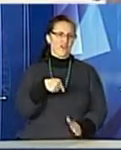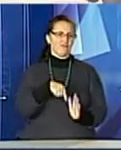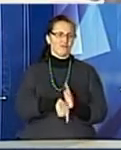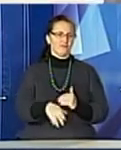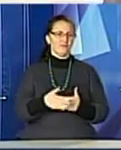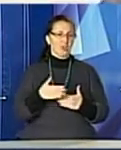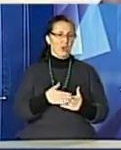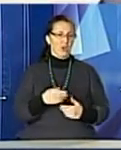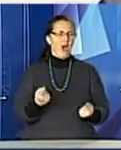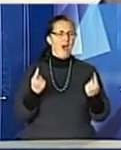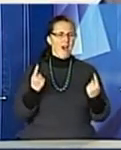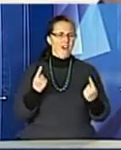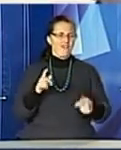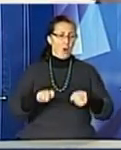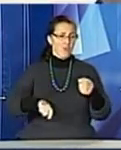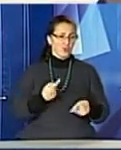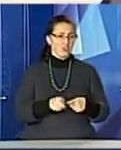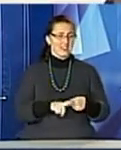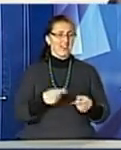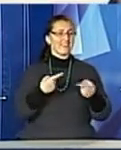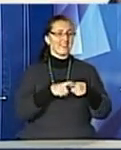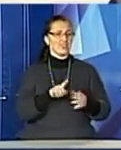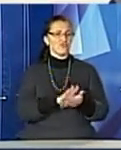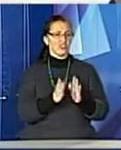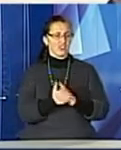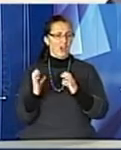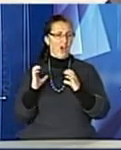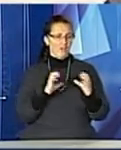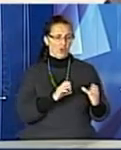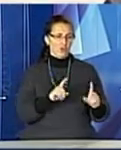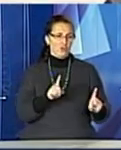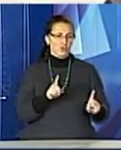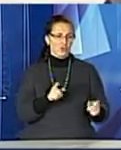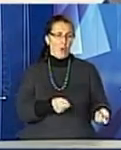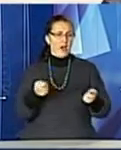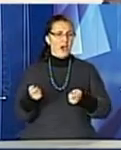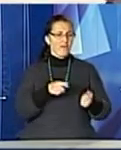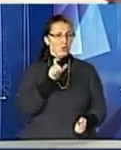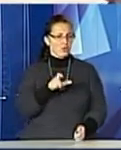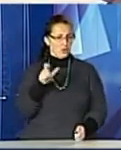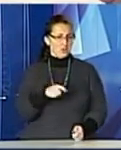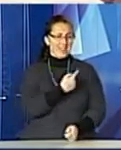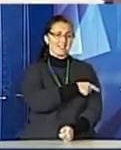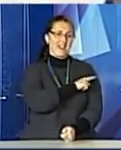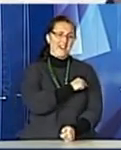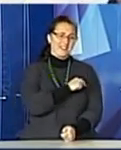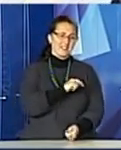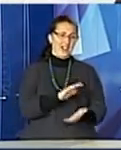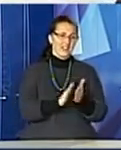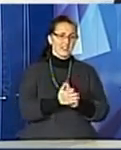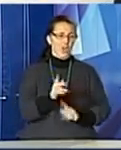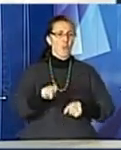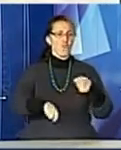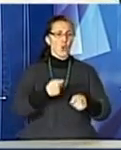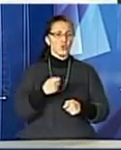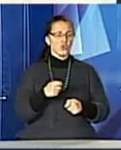Наймасовіше порушення, яке в нас постерігається – це технічний стан автобусів, який здійснює пасажирське перевезення, санітарний стан, порушення схеми